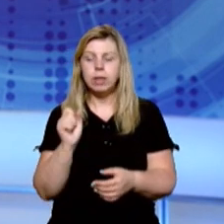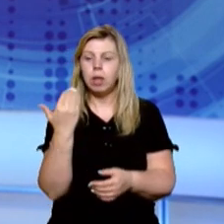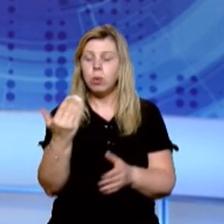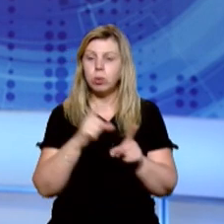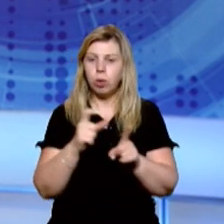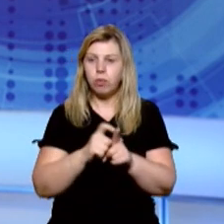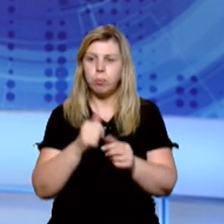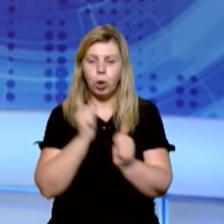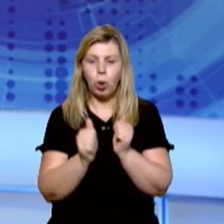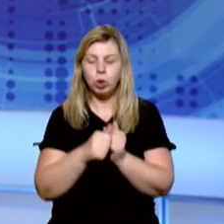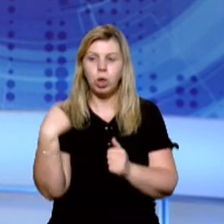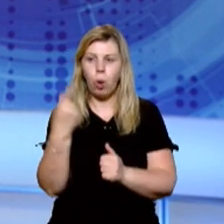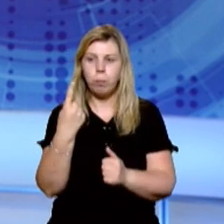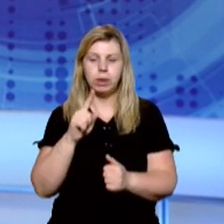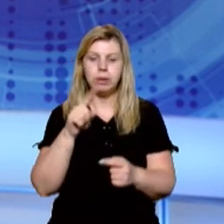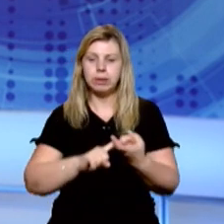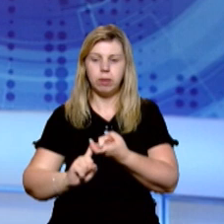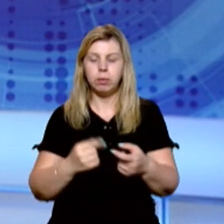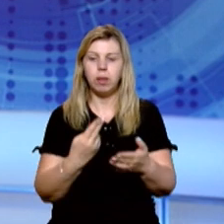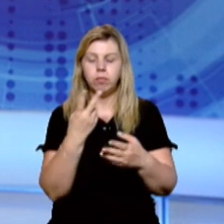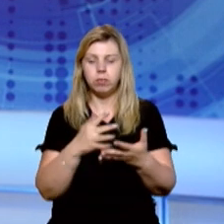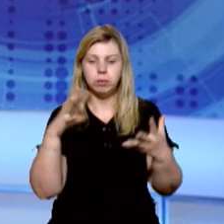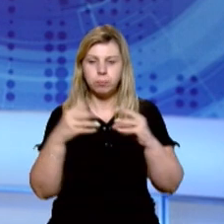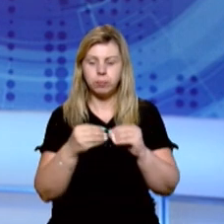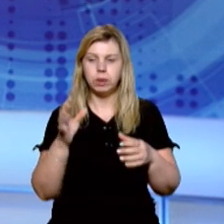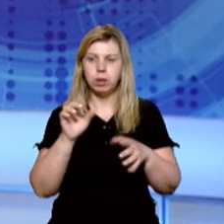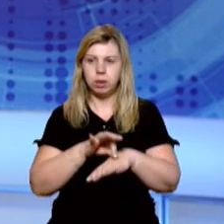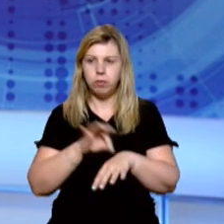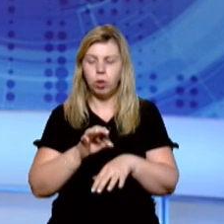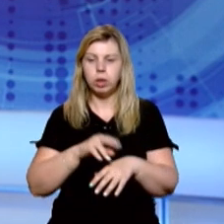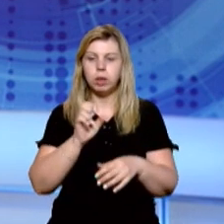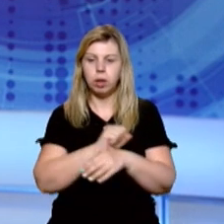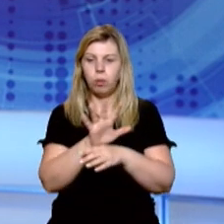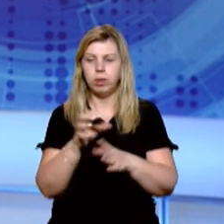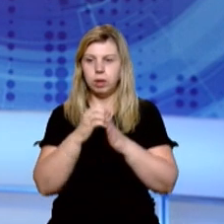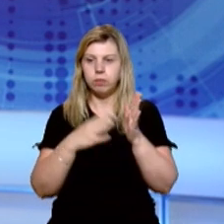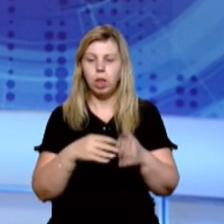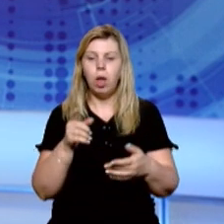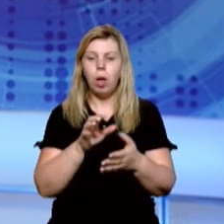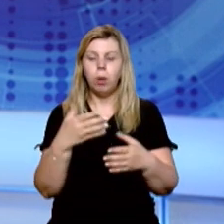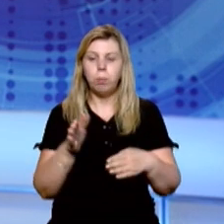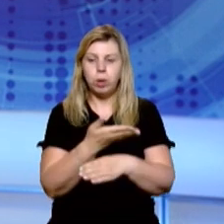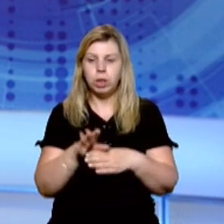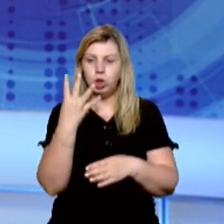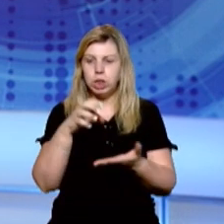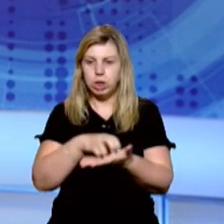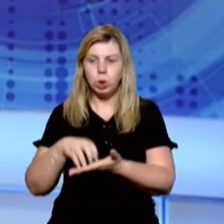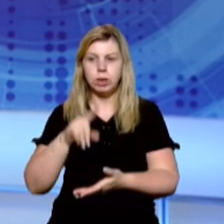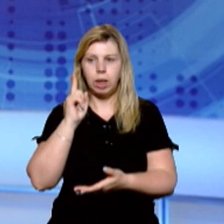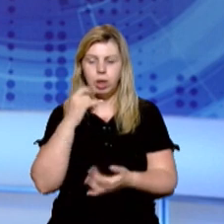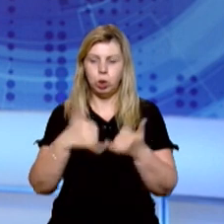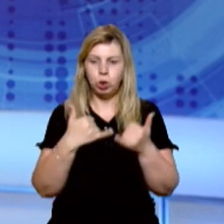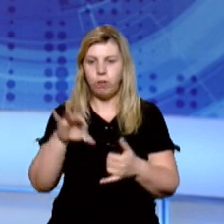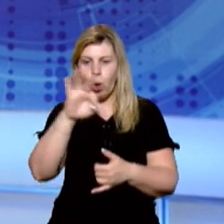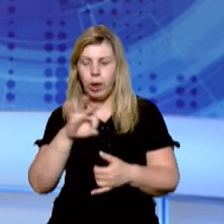За його словами, кожну область в залежності від показників захворюваності на COVID-19 поділили на чотири зони – зелену,